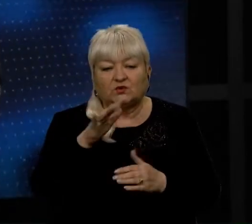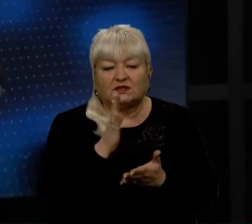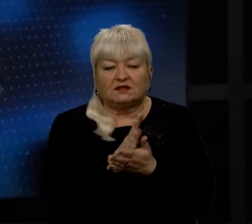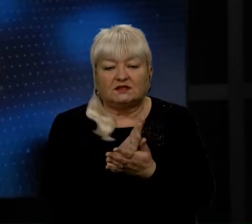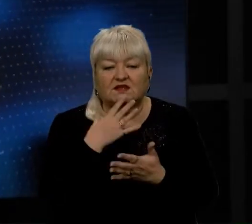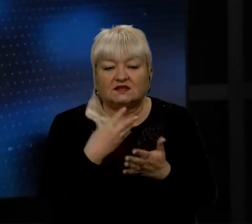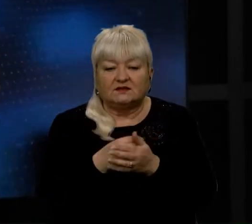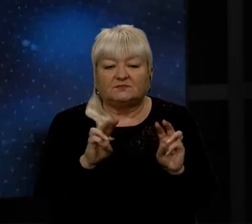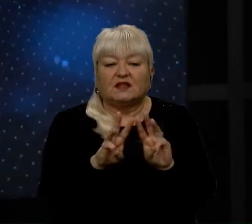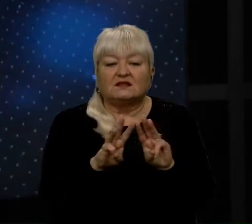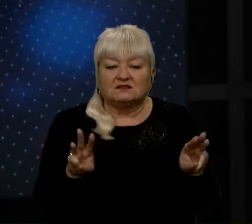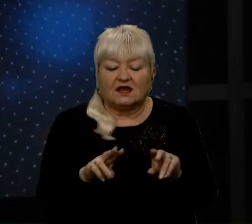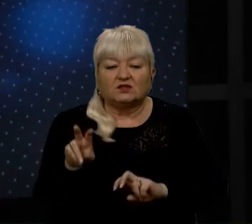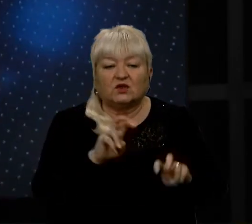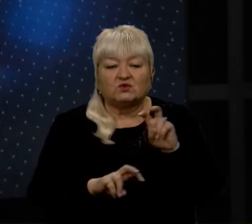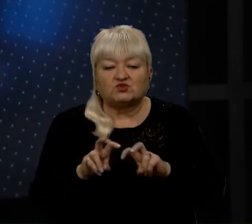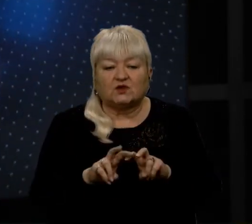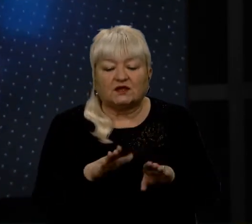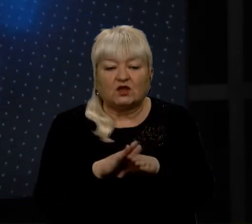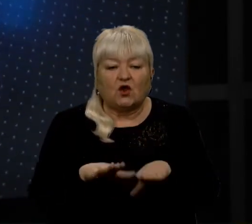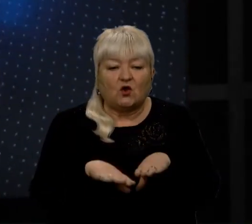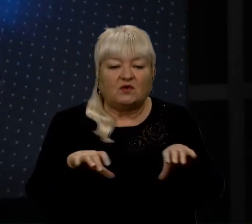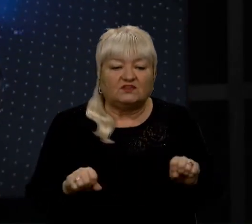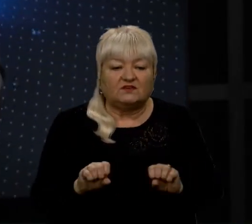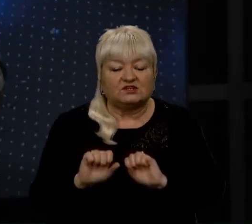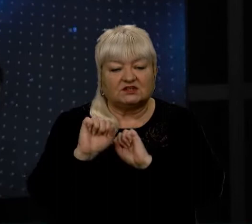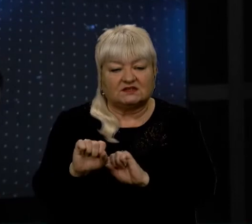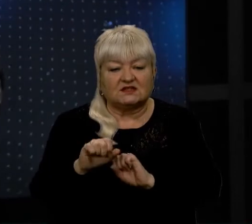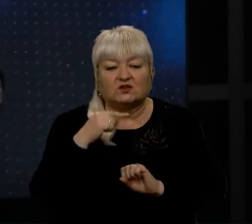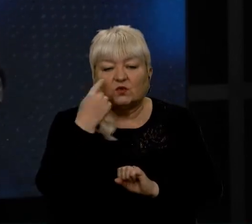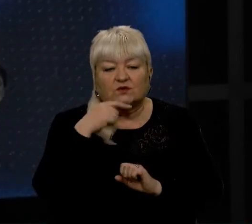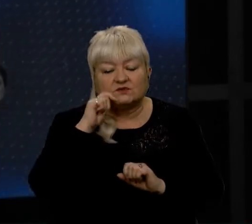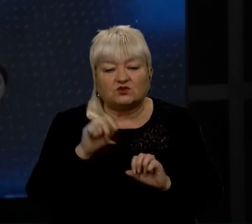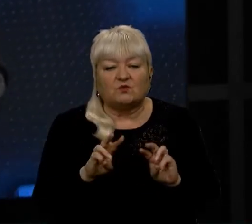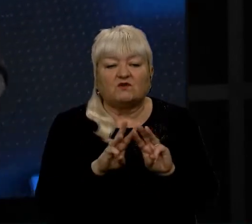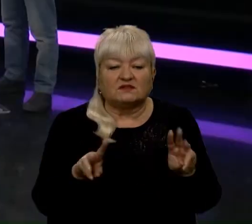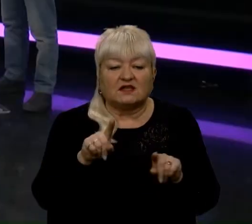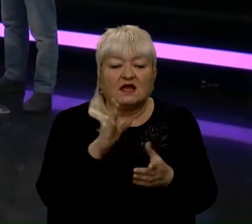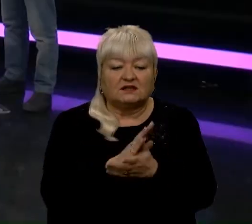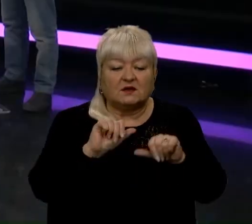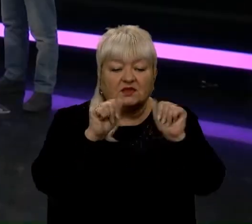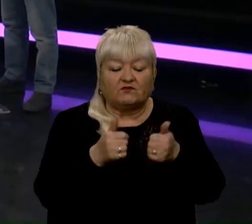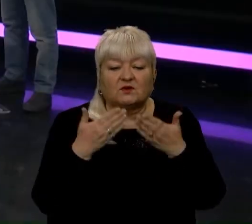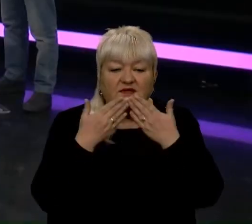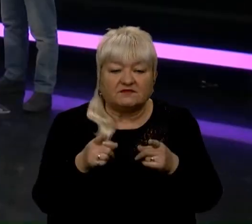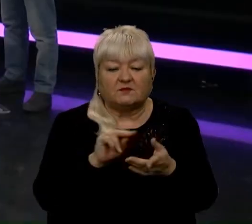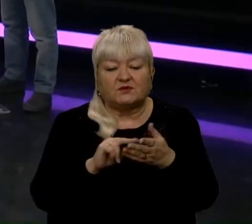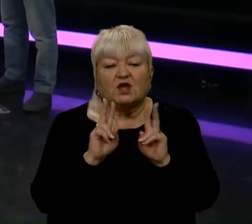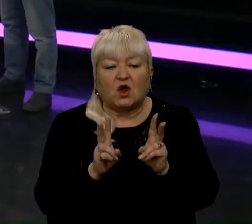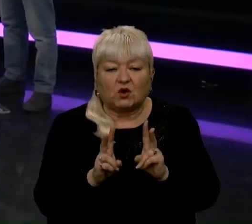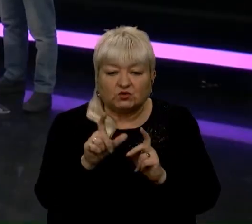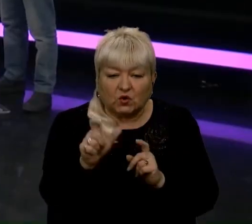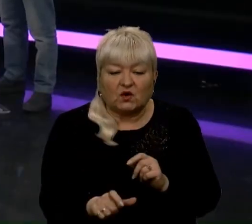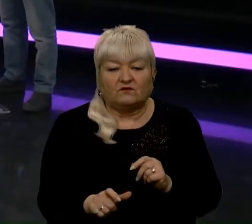Так просто шукайте уповноваженого захисту державної мови сайт. І там є форма звернення, де ви пишете, хто ви, опис події, які